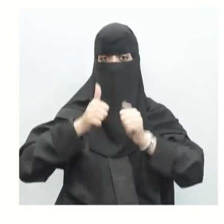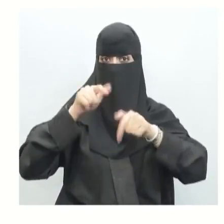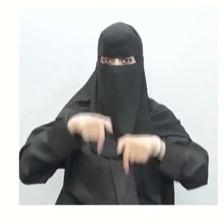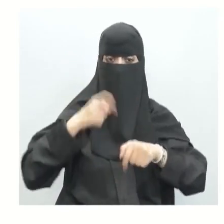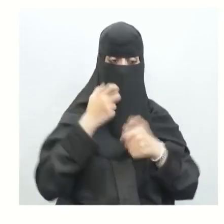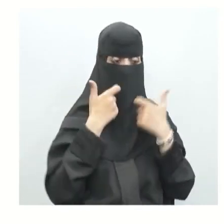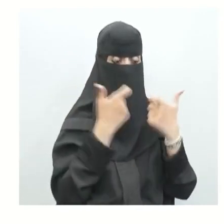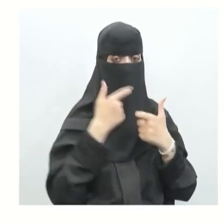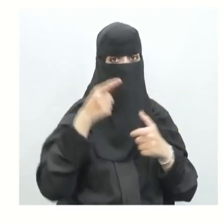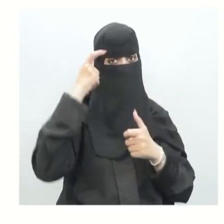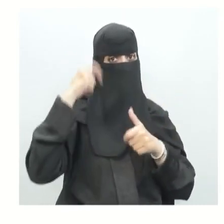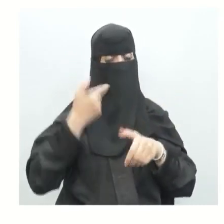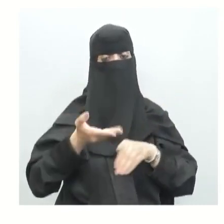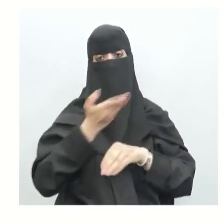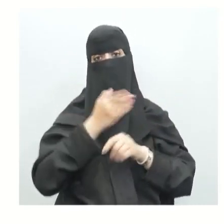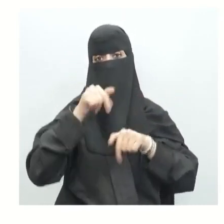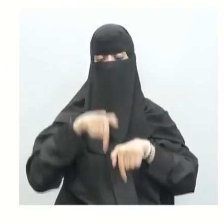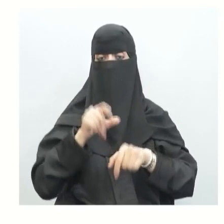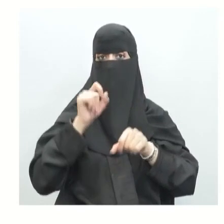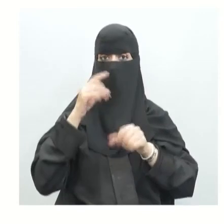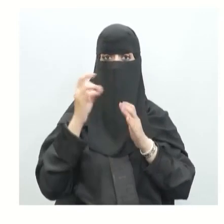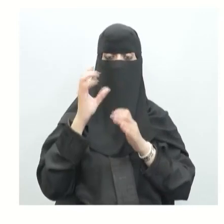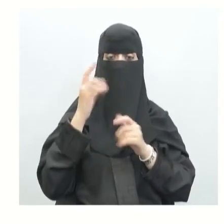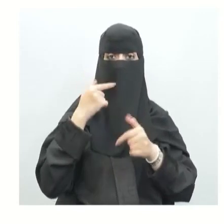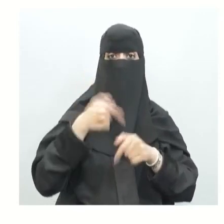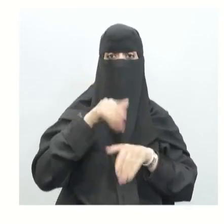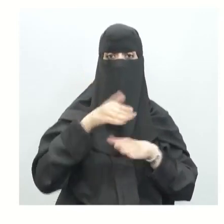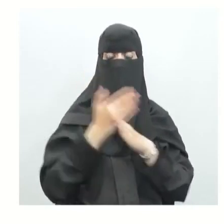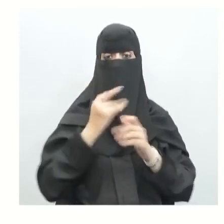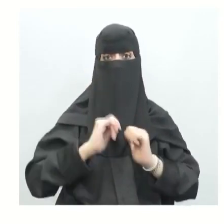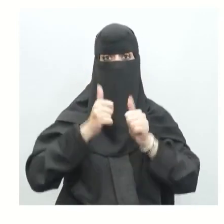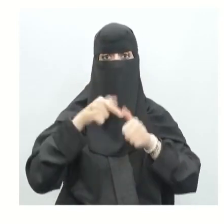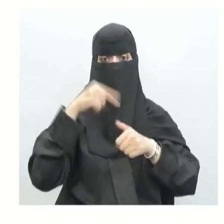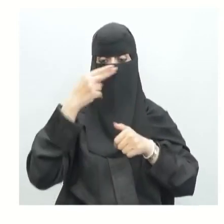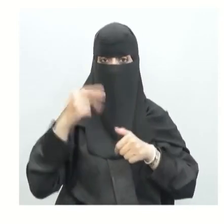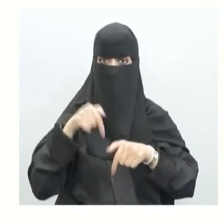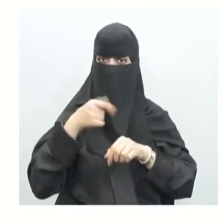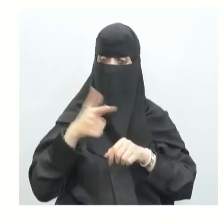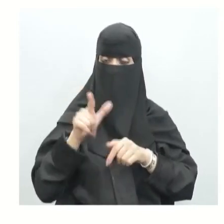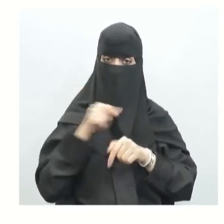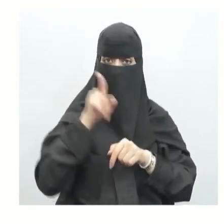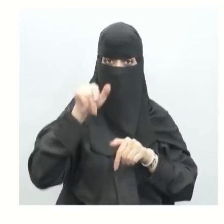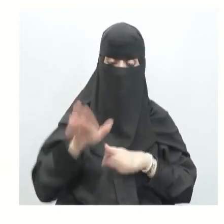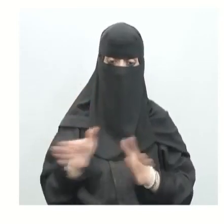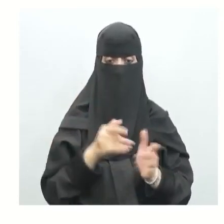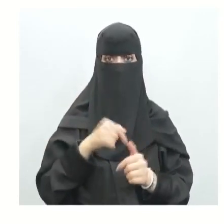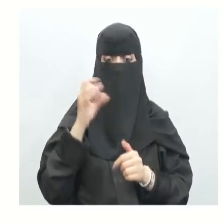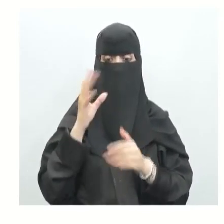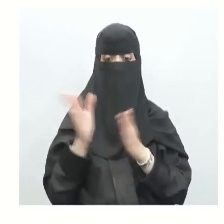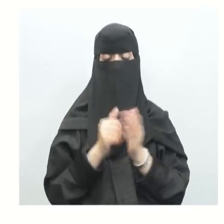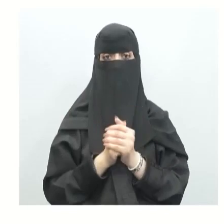معاينة معرفة آثار كل مرض سبب كل مرض لنستطيع أن نعطي تشخيص صحيح لهذا المرض